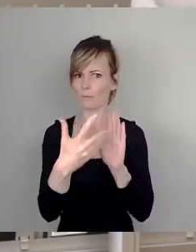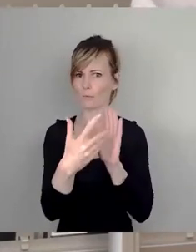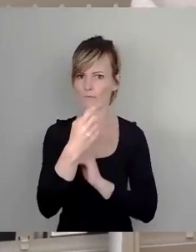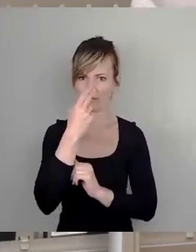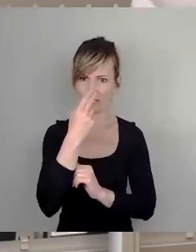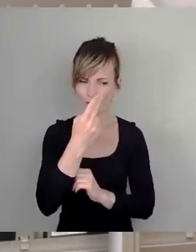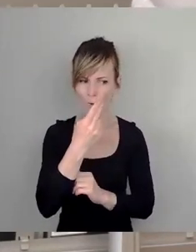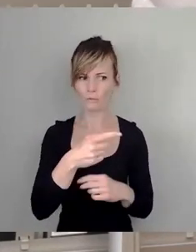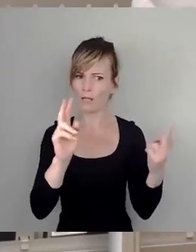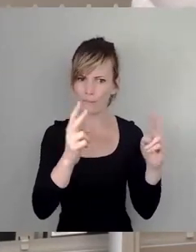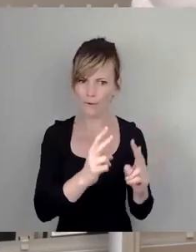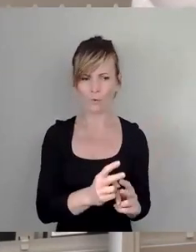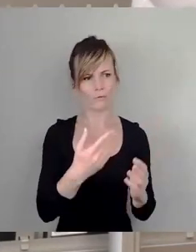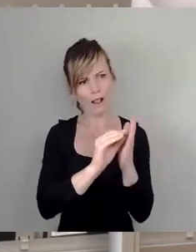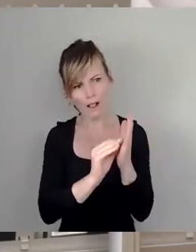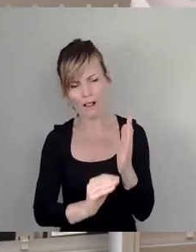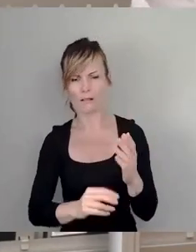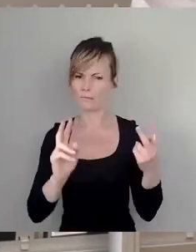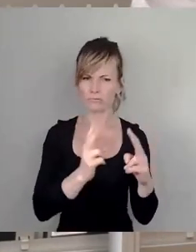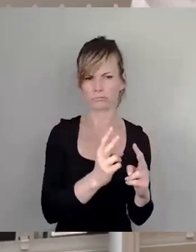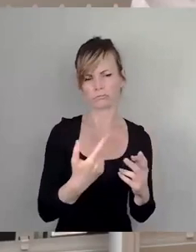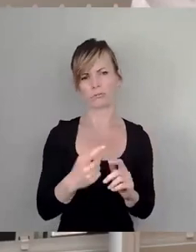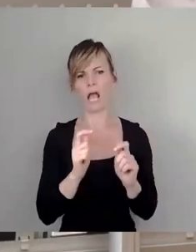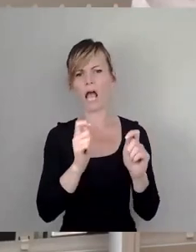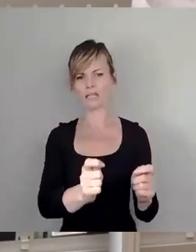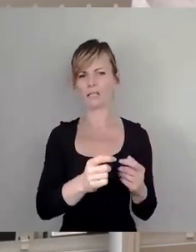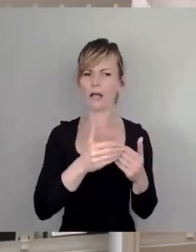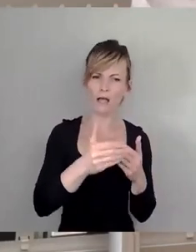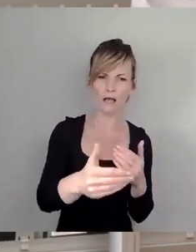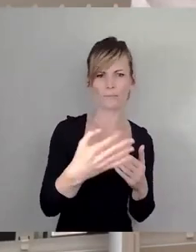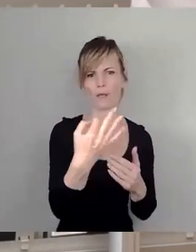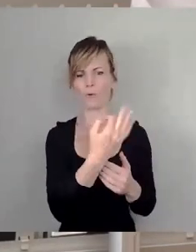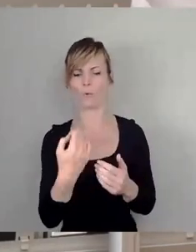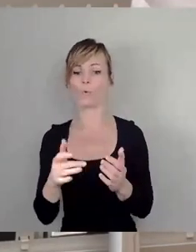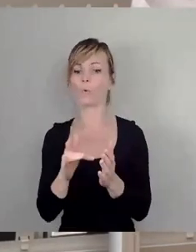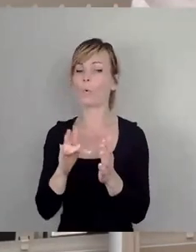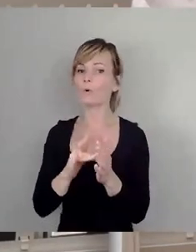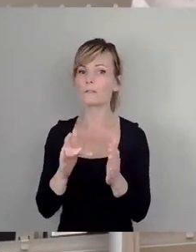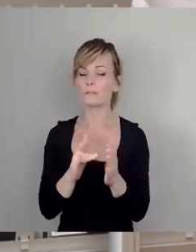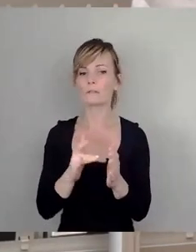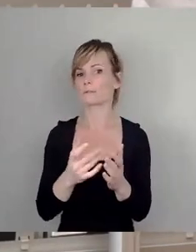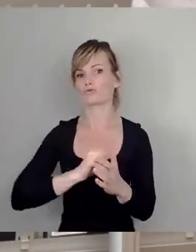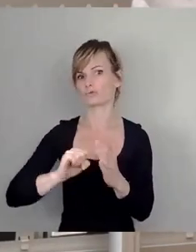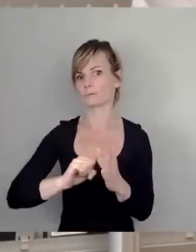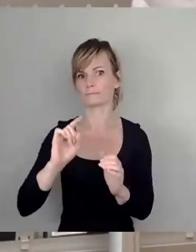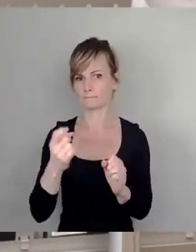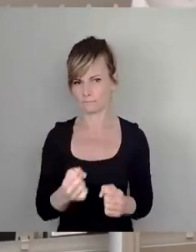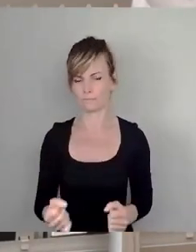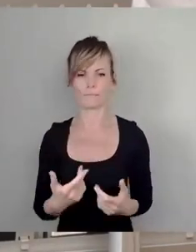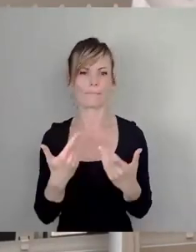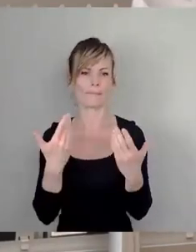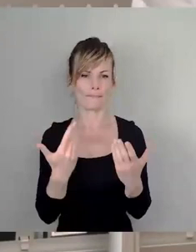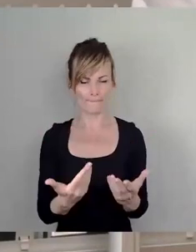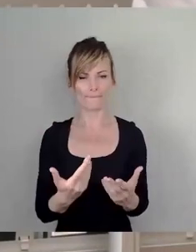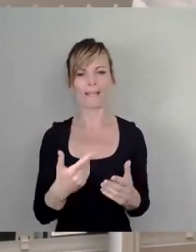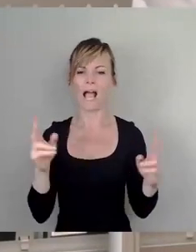gebraucht, und es gab auch gar keinen Grund, den zu beschleunigen, weil genau dieses Abbauen von bürokratischen Hürden eigentlich schon immer während der Aufgabe ist. Das muss